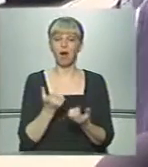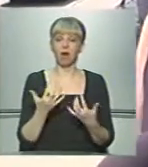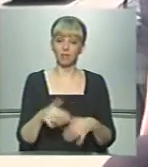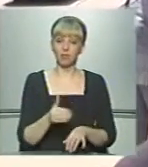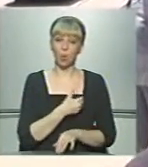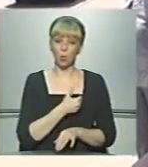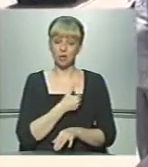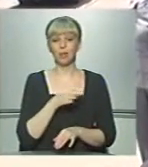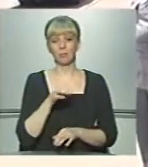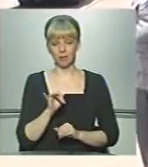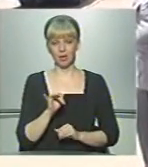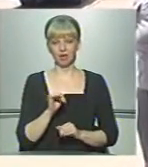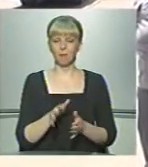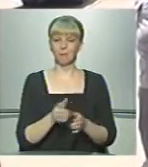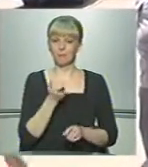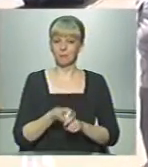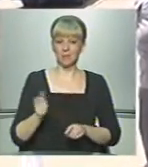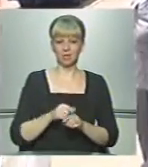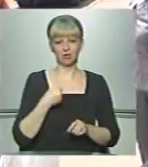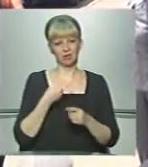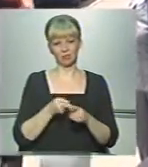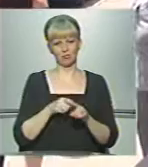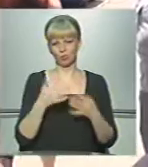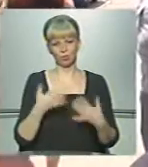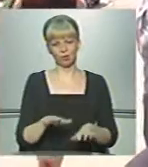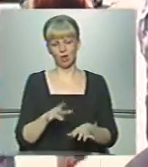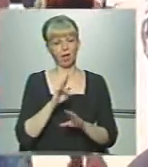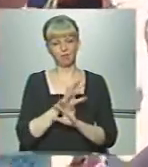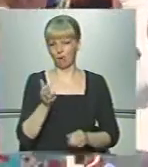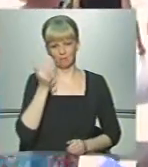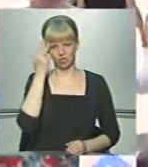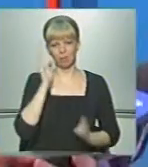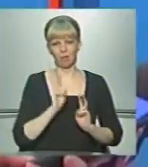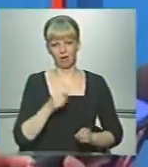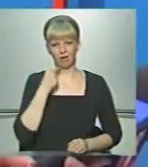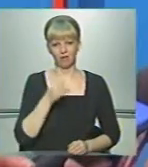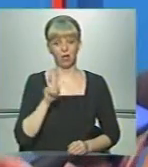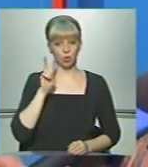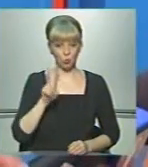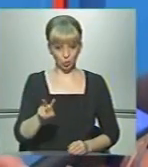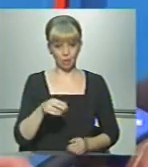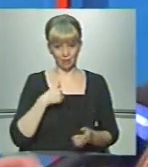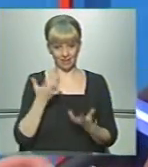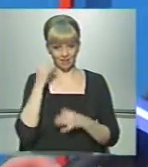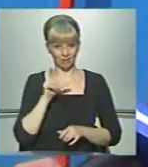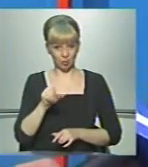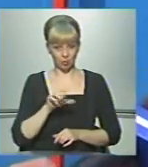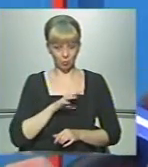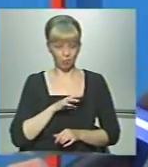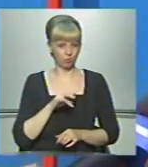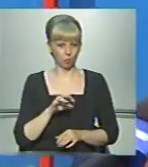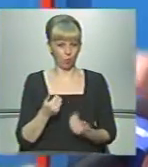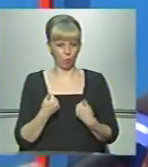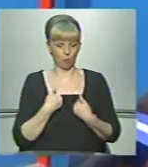би хотілося, звичайно, більшого. Але ми вже на це навіть не мечтаємо, як говориться. Толейбуси приїхалися недавно, то в